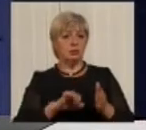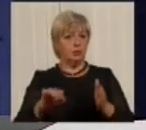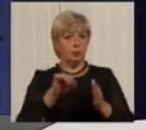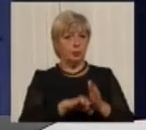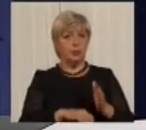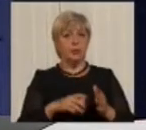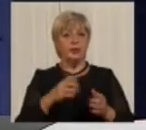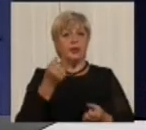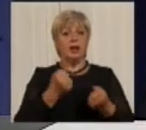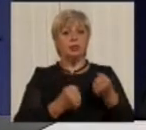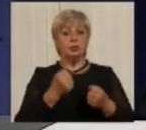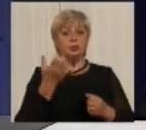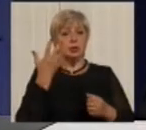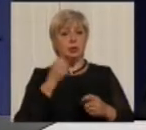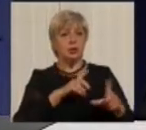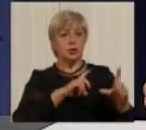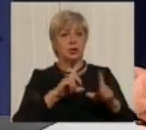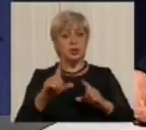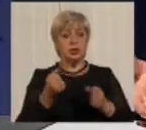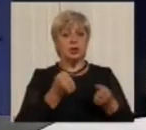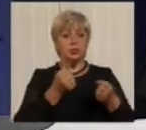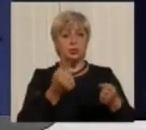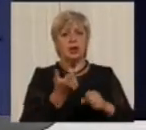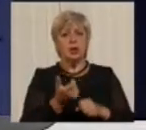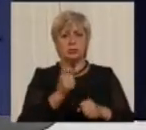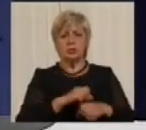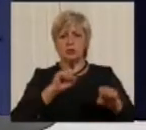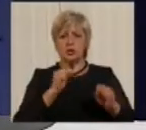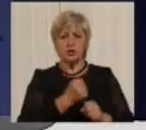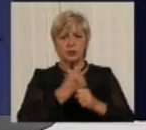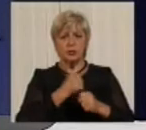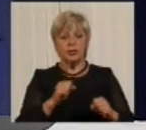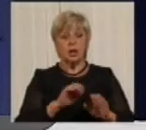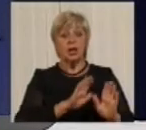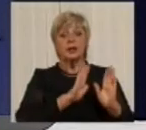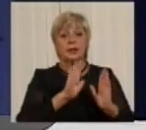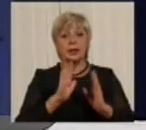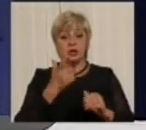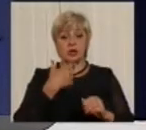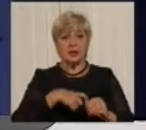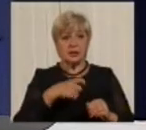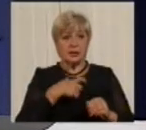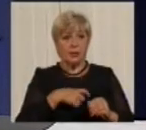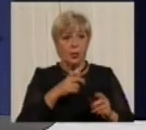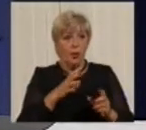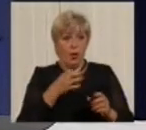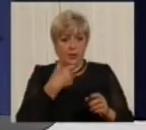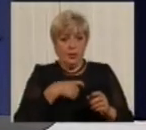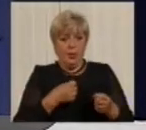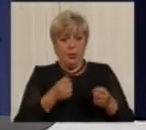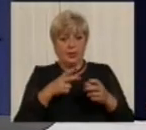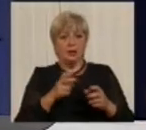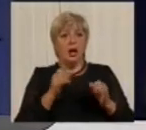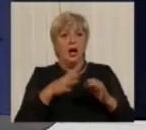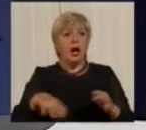їдуть дуже з великою швидкістю, вони не лише себе наражають на небезпеку, а всіх оточуючих, всіх, хто їде.